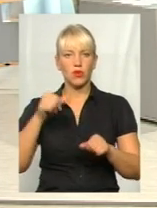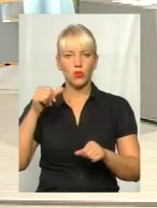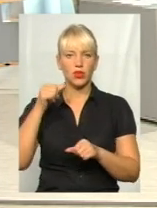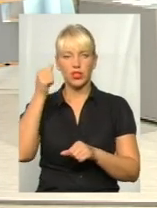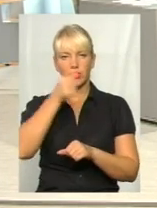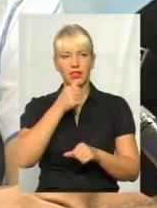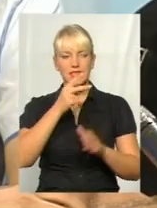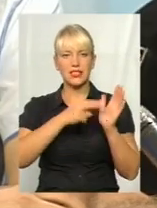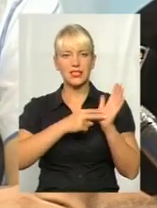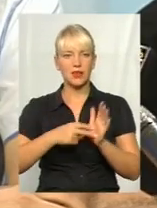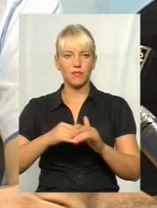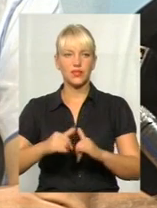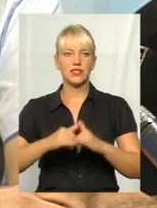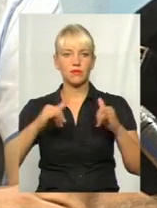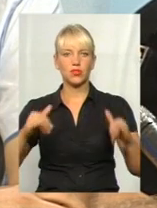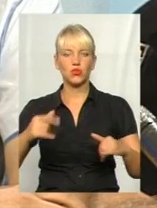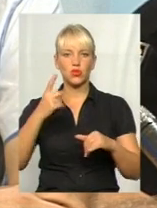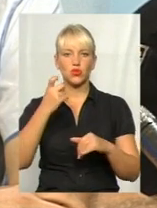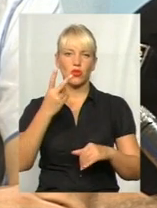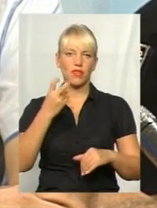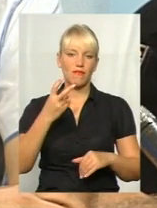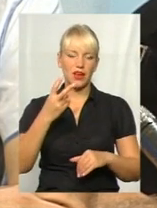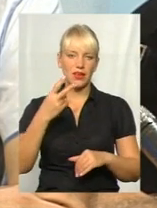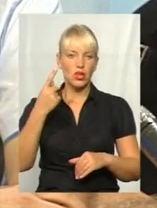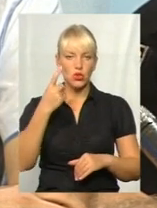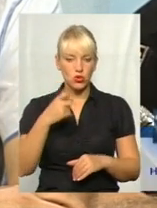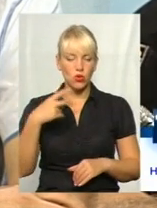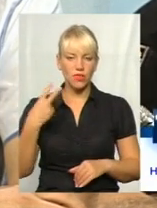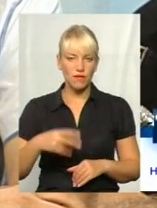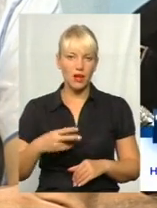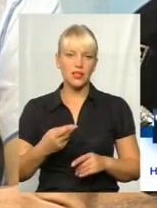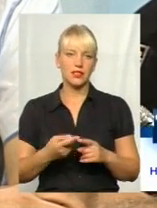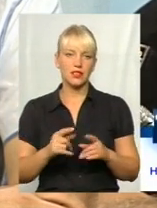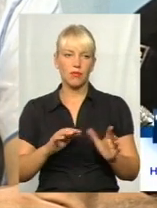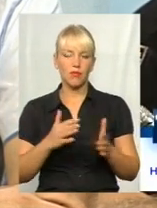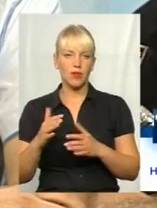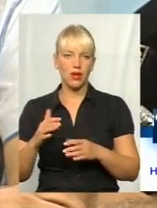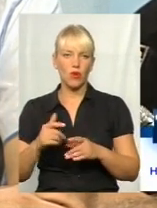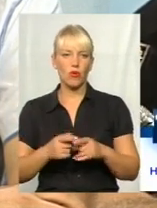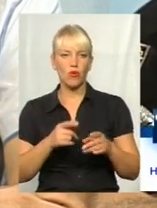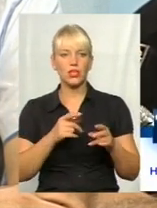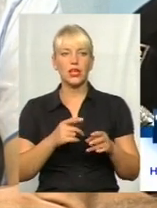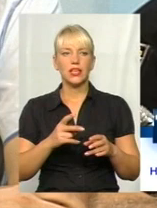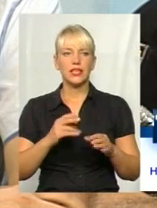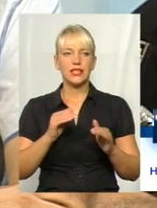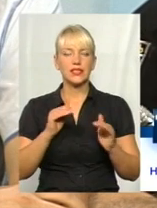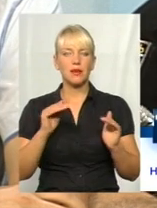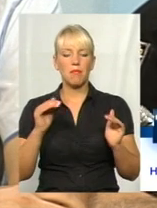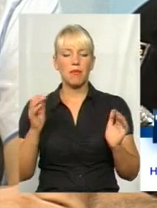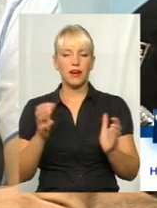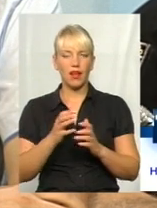місяців, а саме збільшення на 120 пригод. Але спостерігається тенденція зменшення кількості травмованих та